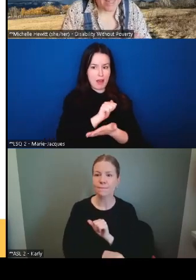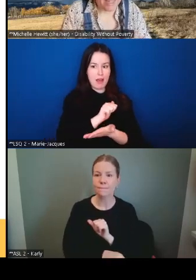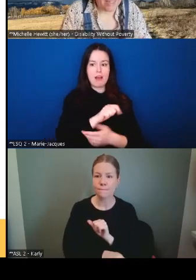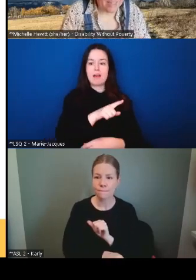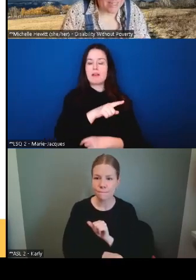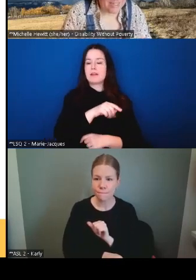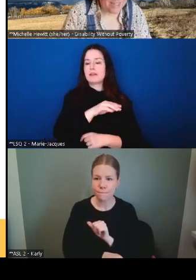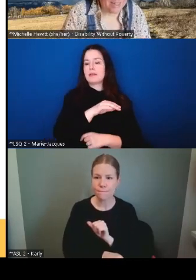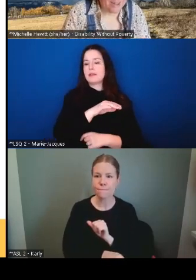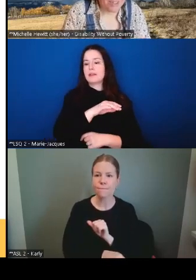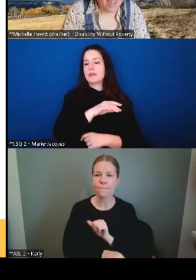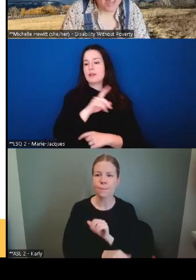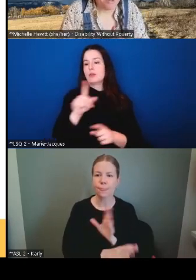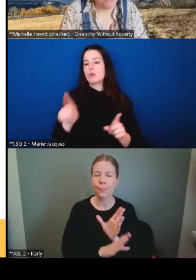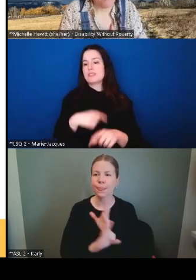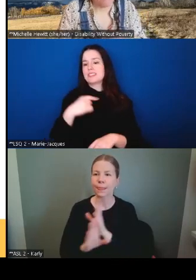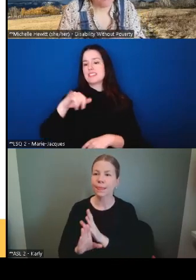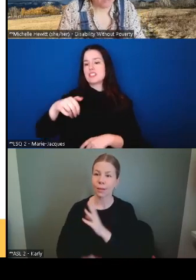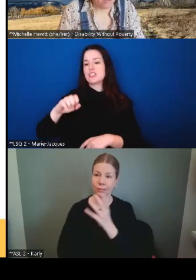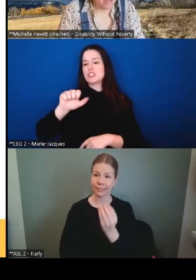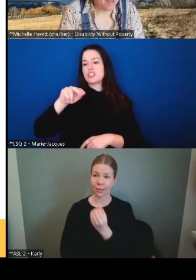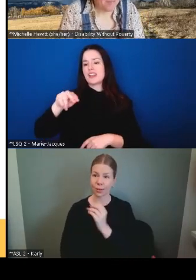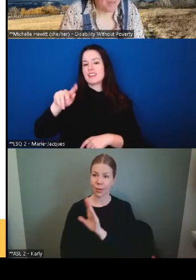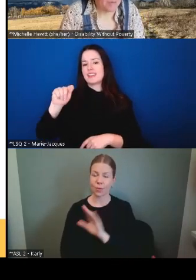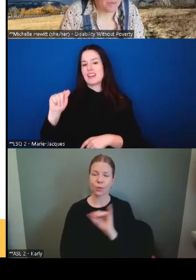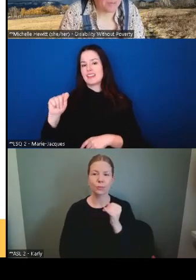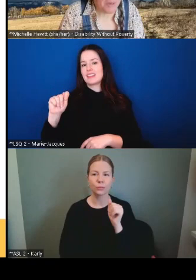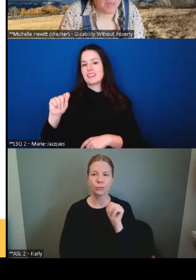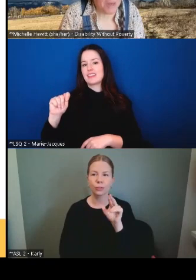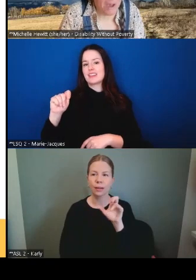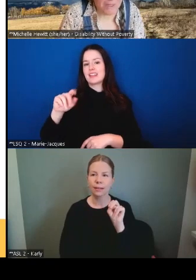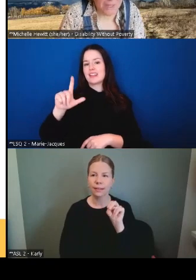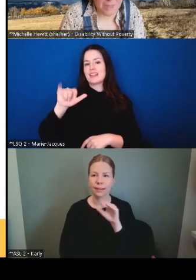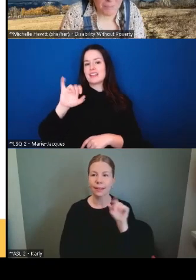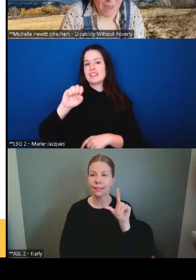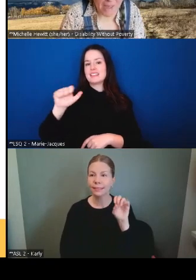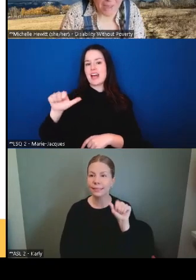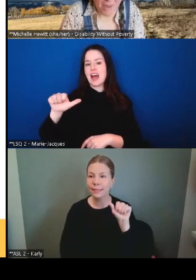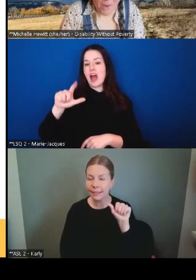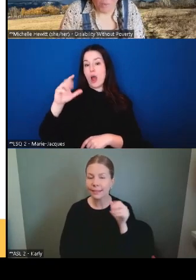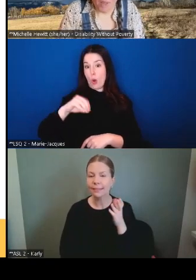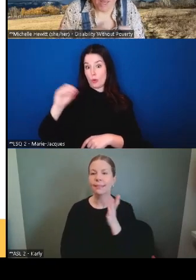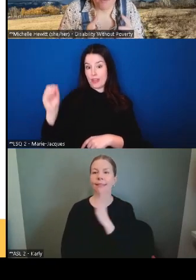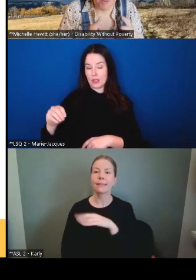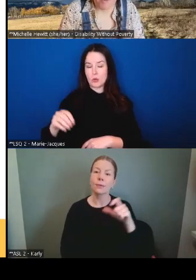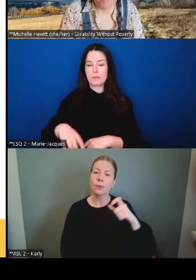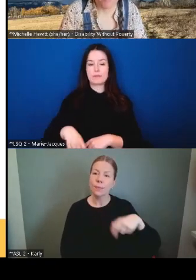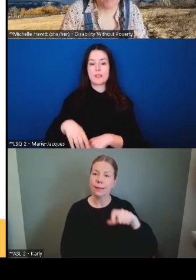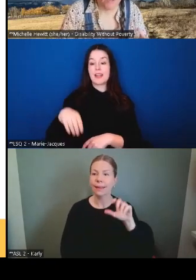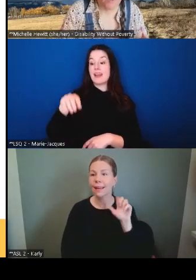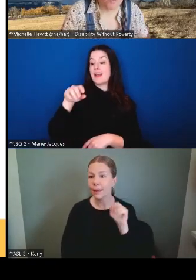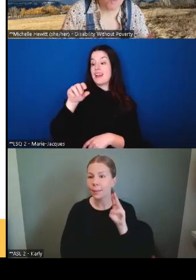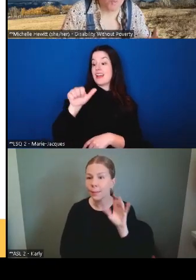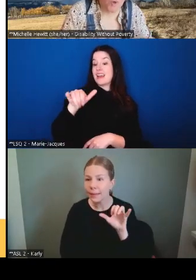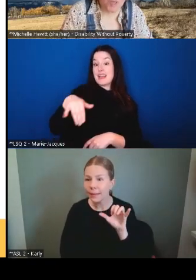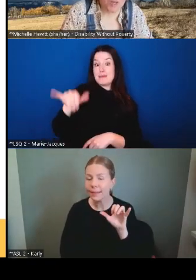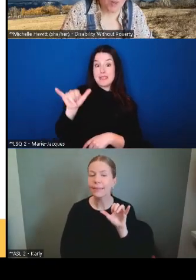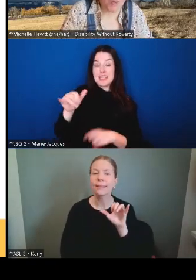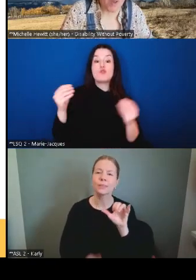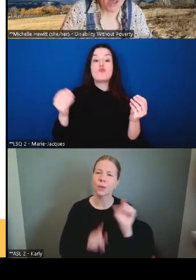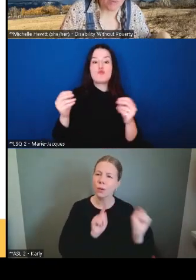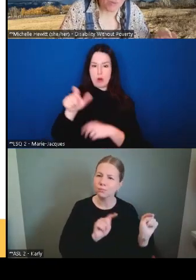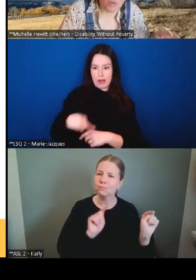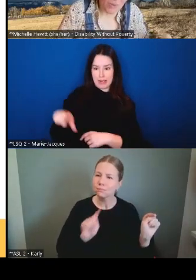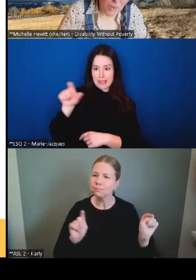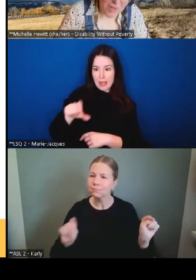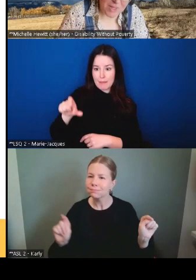et Janet et Lisa en Ontario. Amy qui travaillent très fort au Québec. Nous